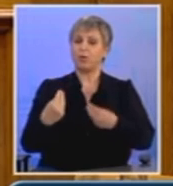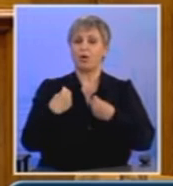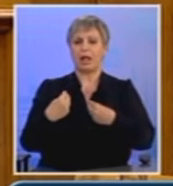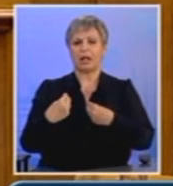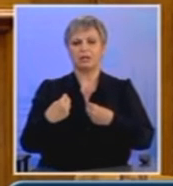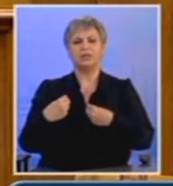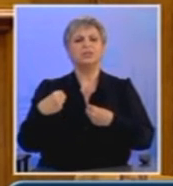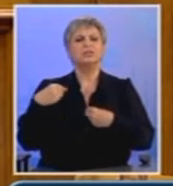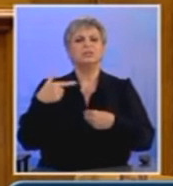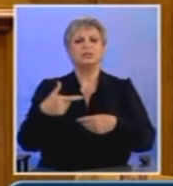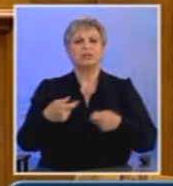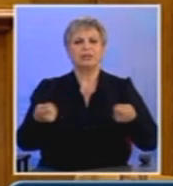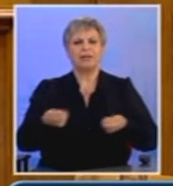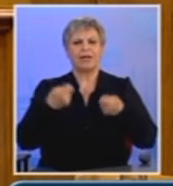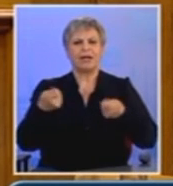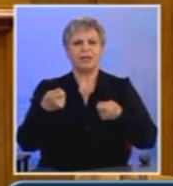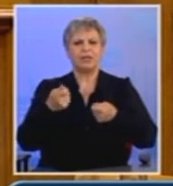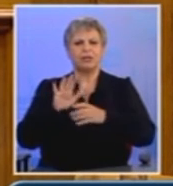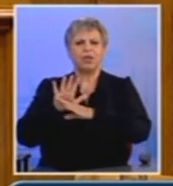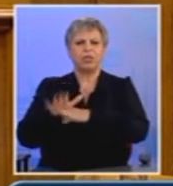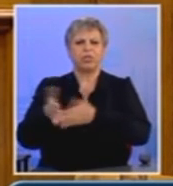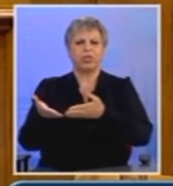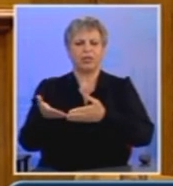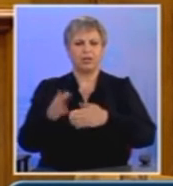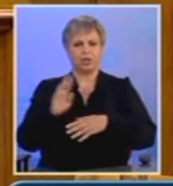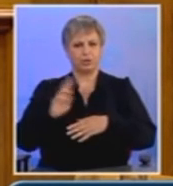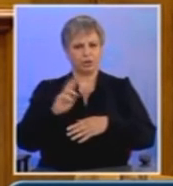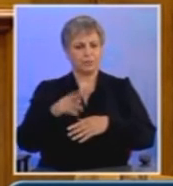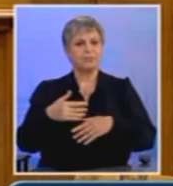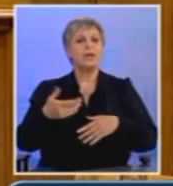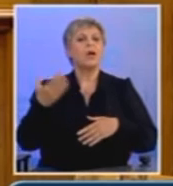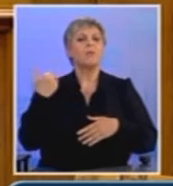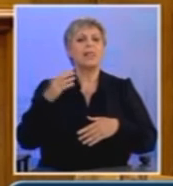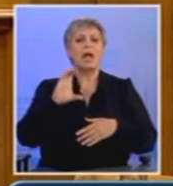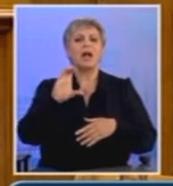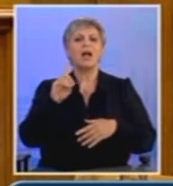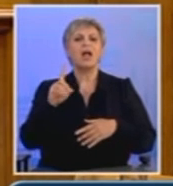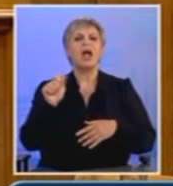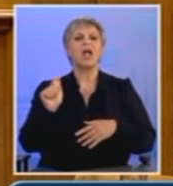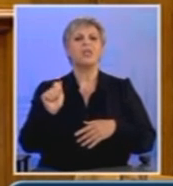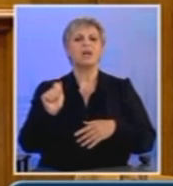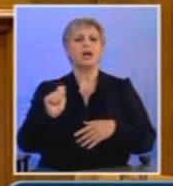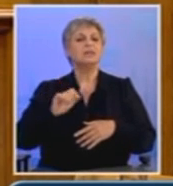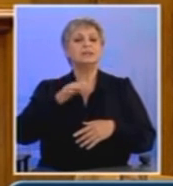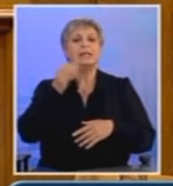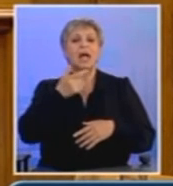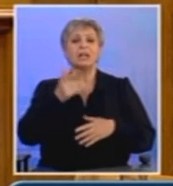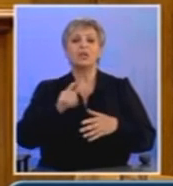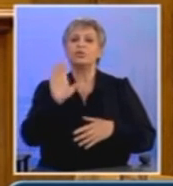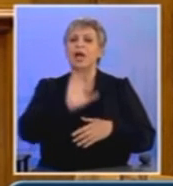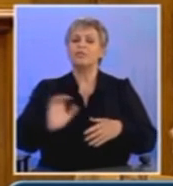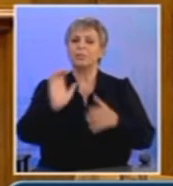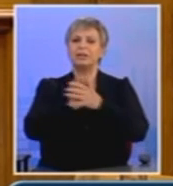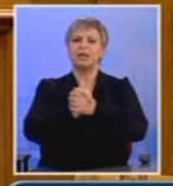χαρακτήριζε πριν τη Χούντα, η παλιά ΕΔΑ, την τότε ΟΚ ως λάκκο των Λεόντων και